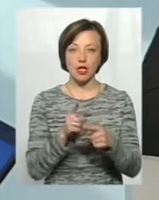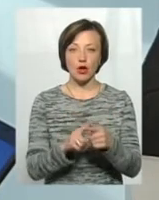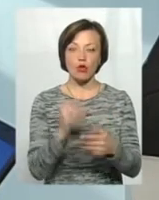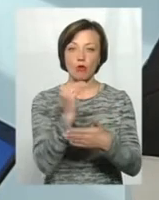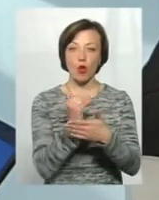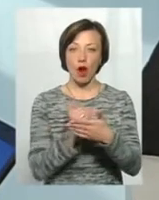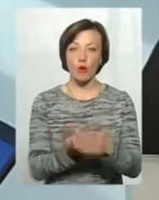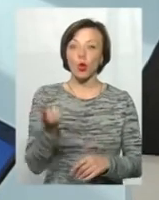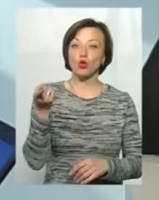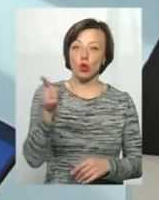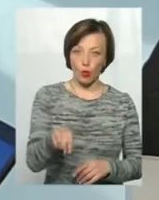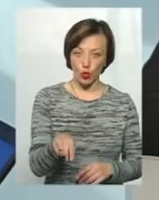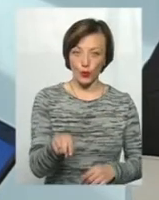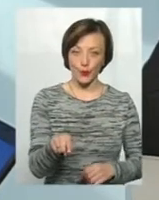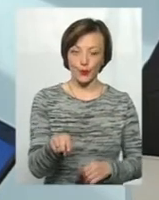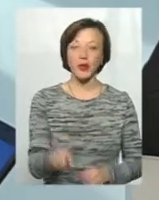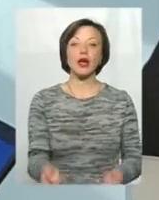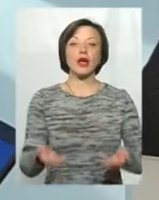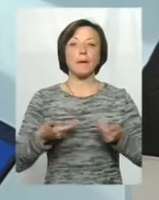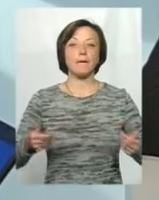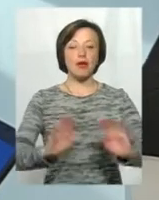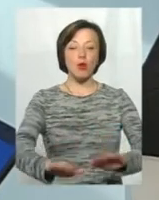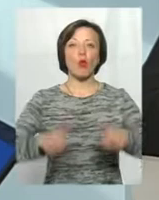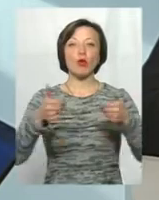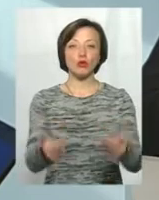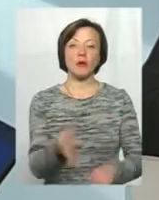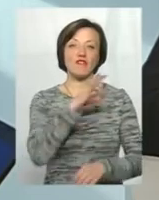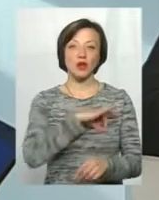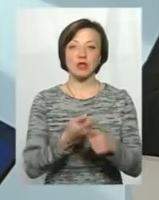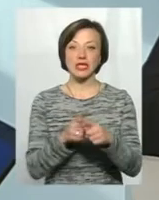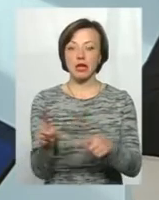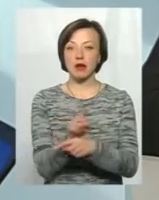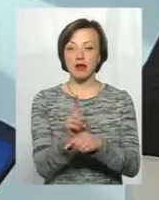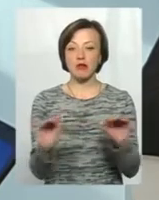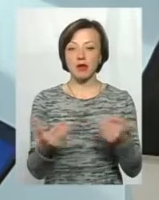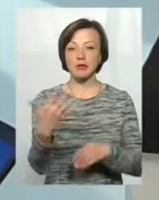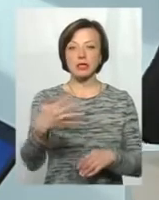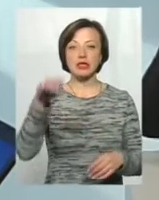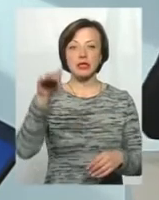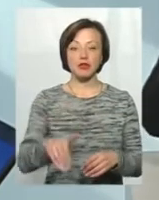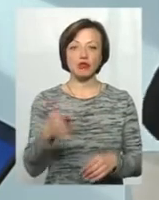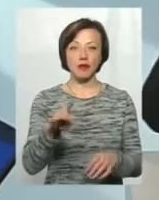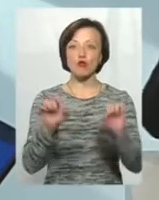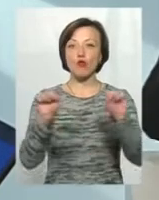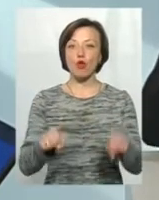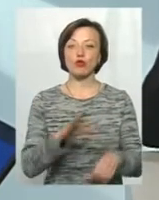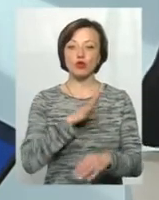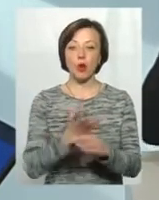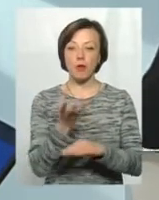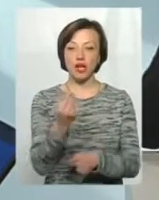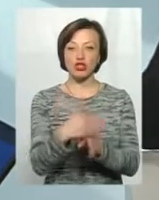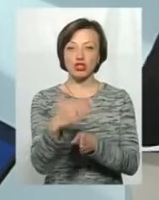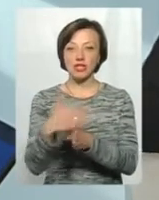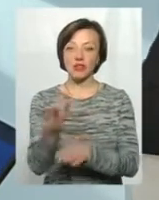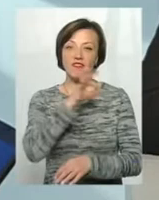Тому ми пропонуємо використати ці ліміти в межах 50 тисяч гривень. Це те, що може бути заплати частинами,